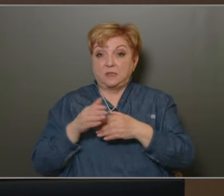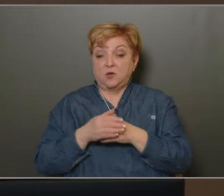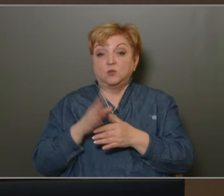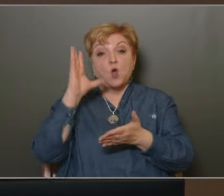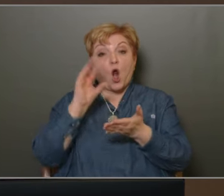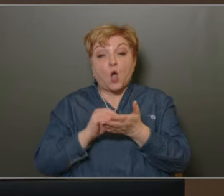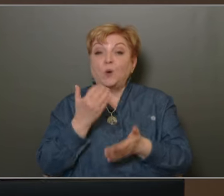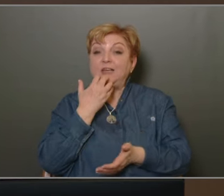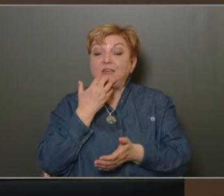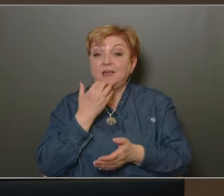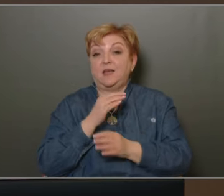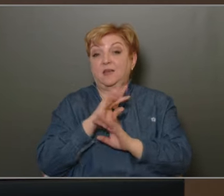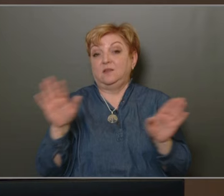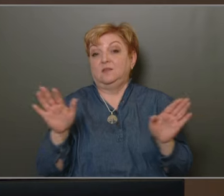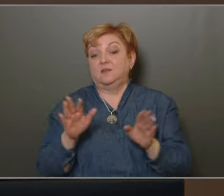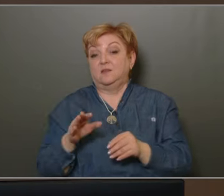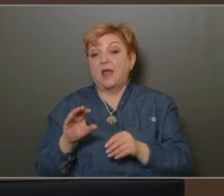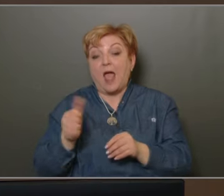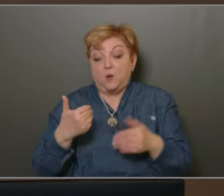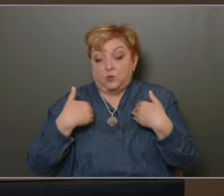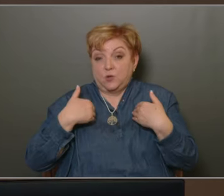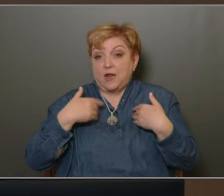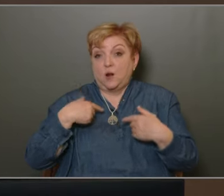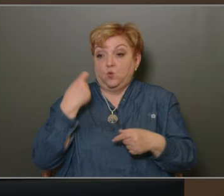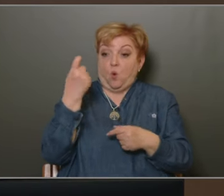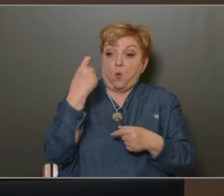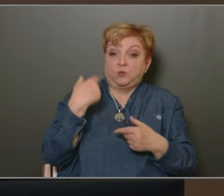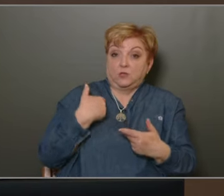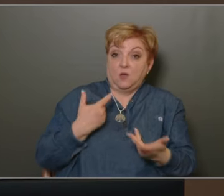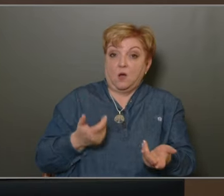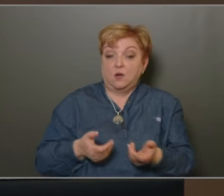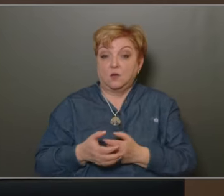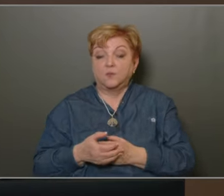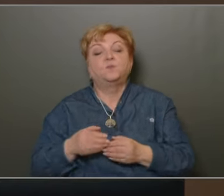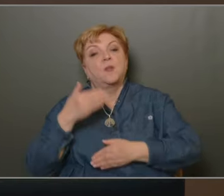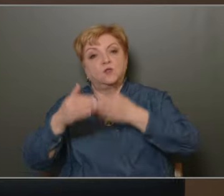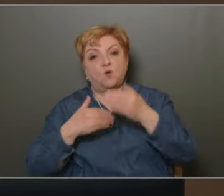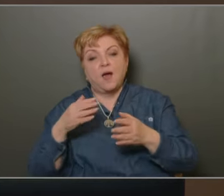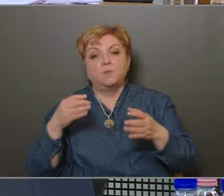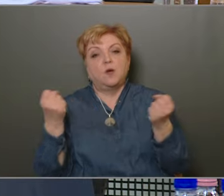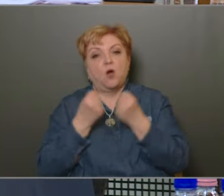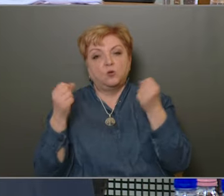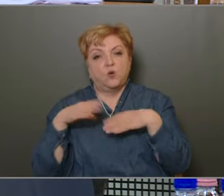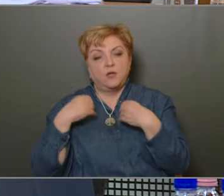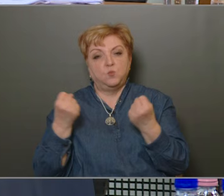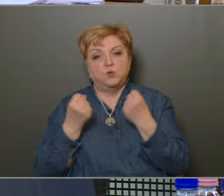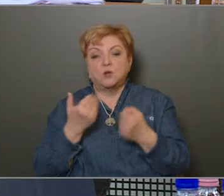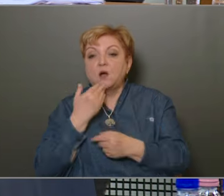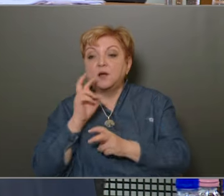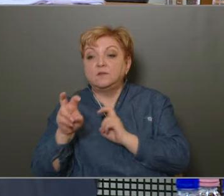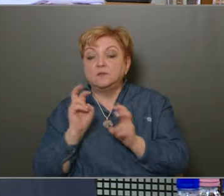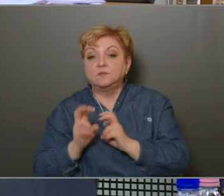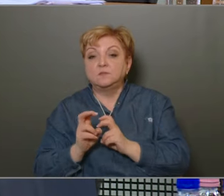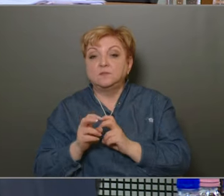hogy a lakók igényeit kielégítsük, és először nálunk kopogtatna. Úgyhogy további alkotta együttműködést kívánok,